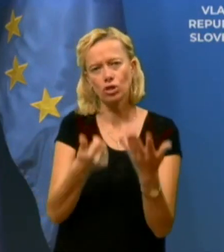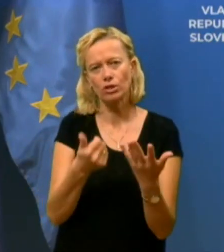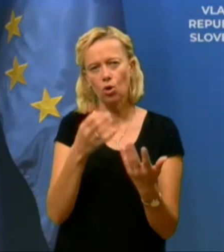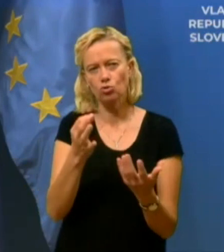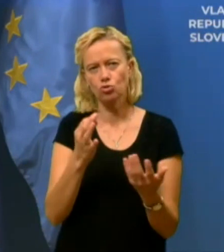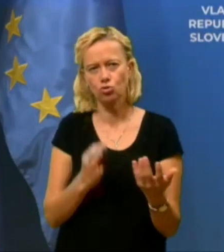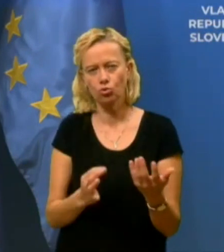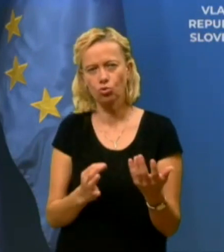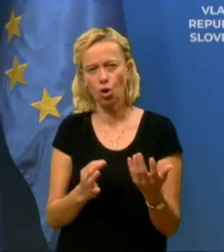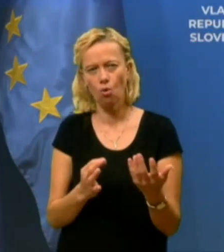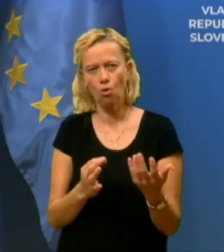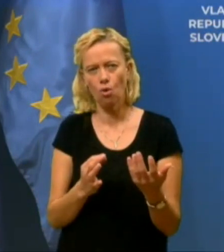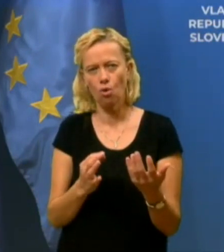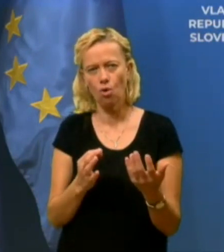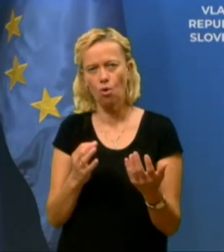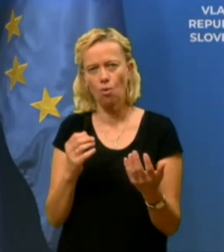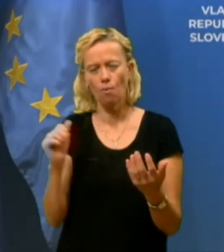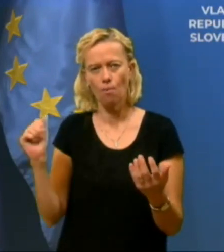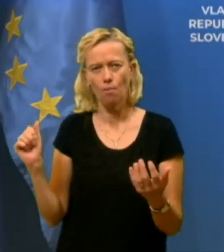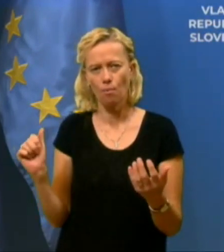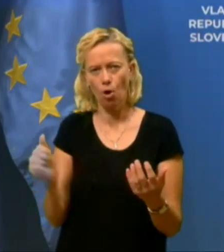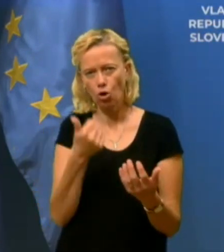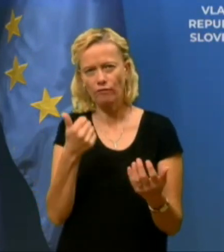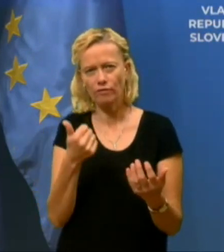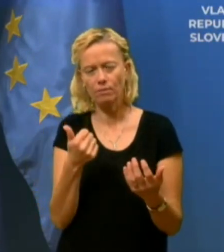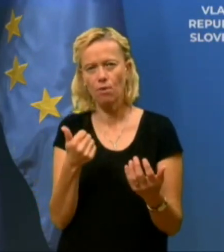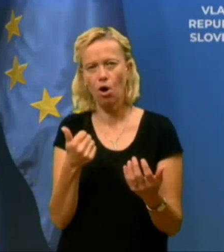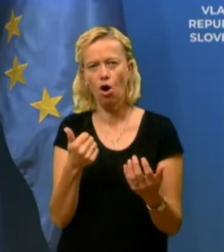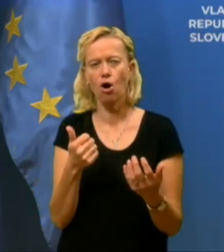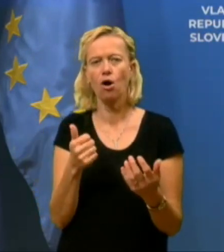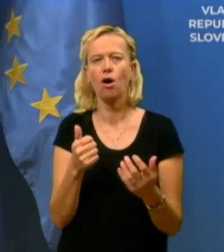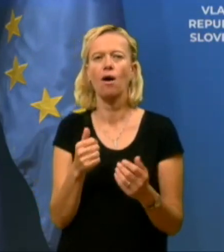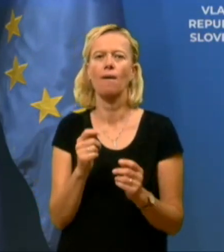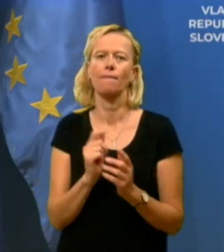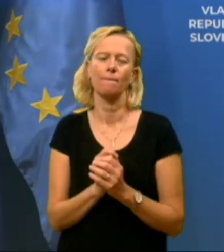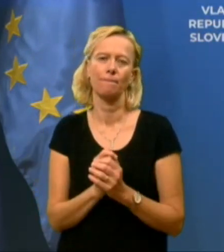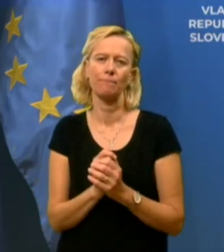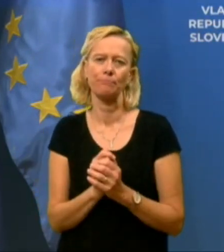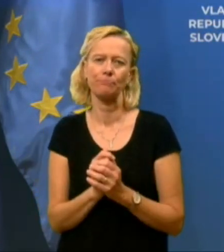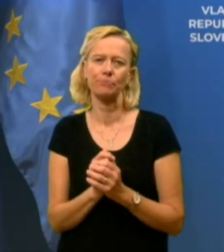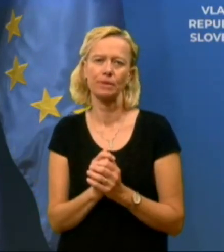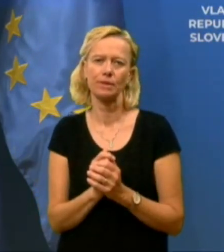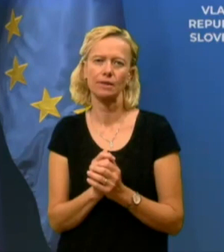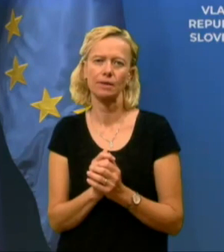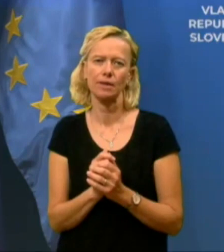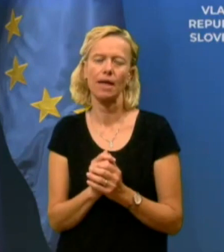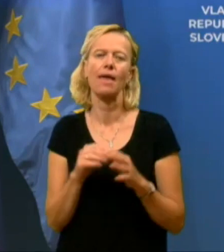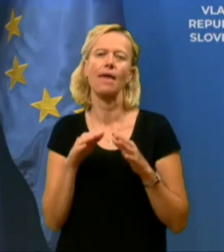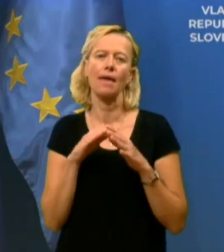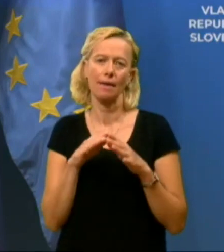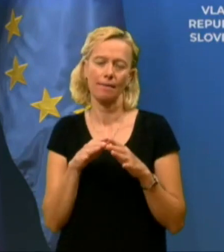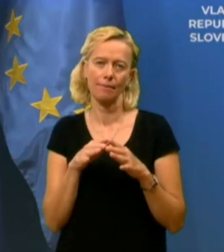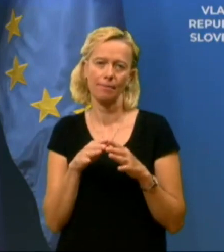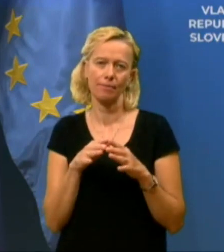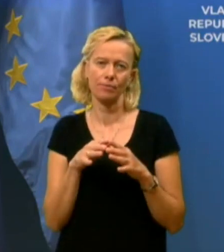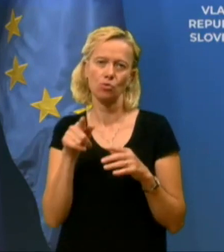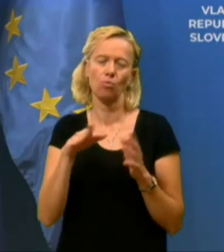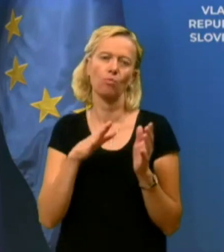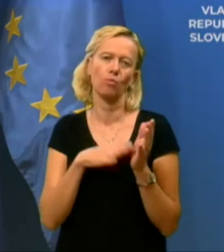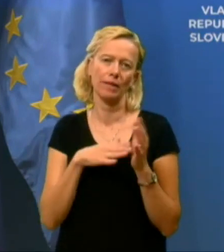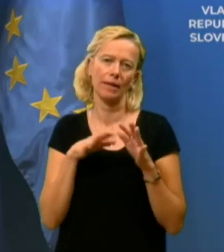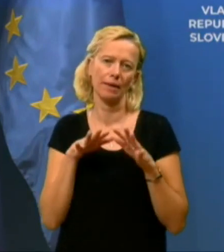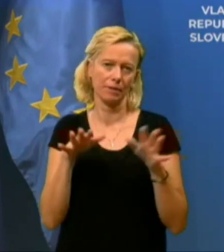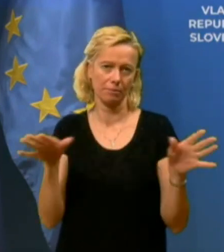peltarnega premira, ampak bomo še vedno epidemijo imeli v fazi, ko je rpj obližno ena. Torej, epidemija gre na vzdolj, vse ne širi.